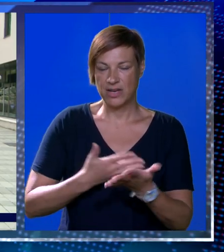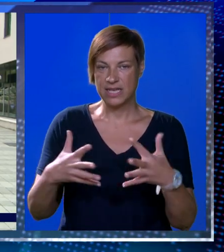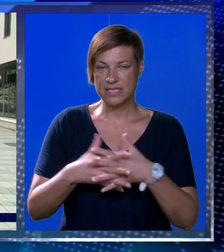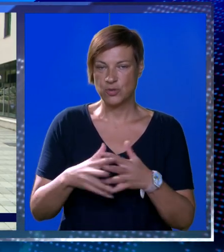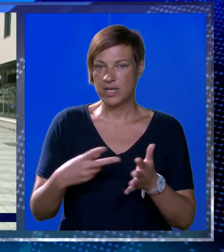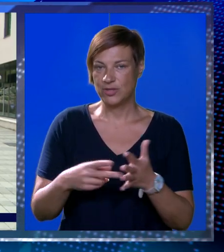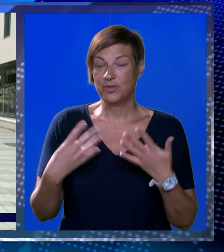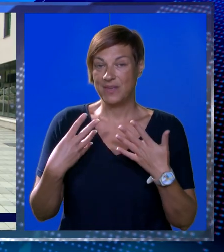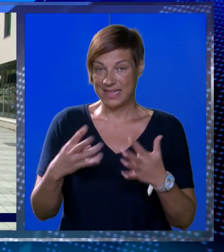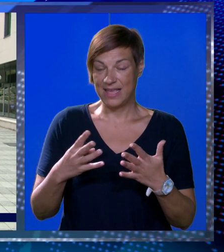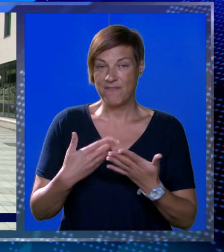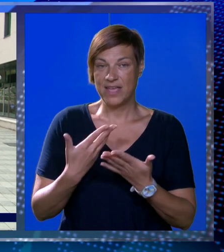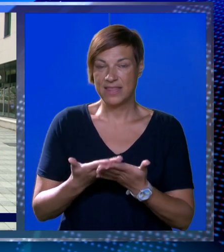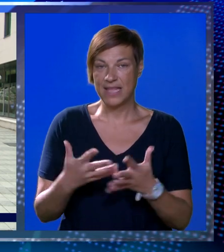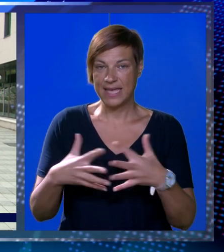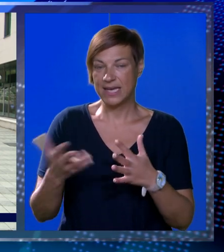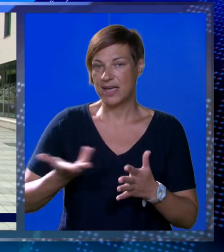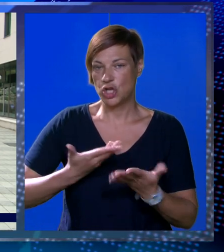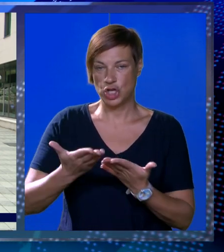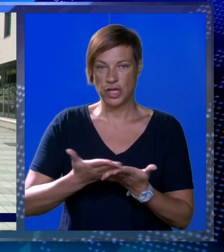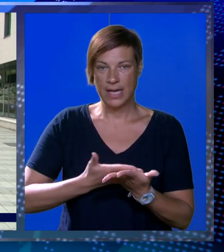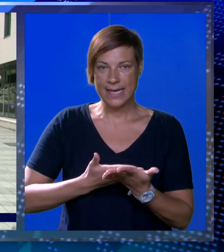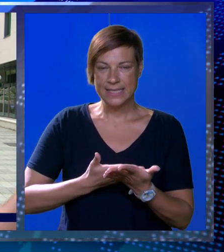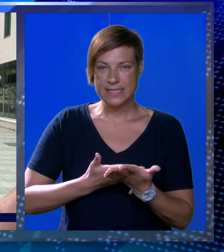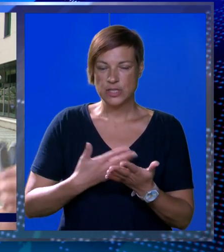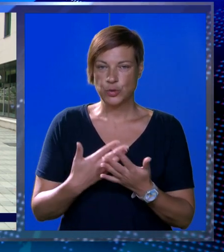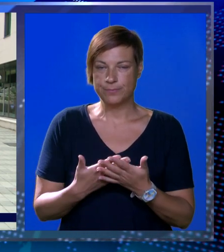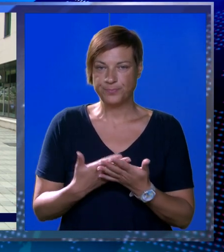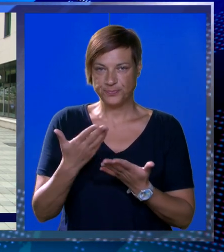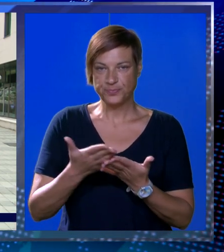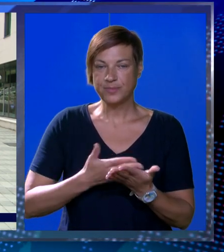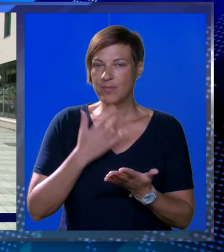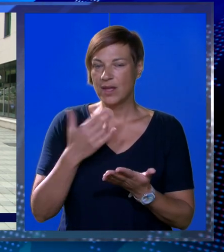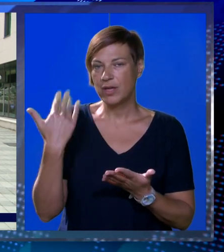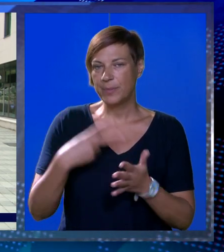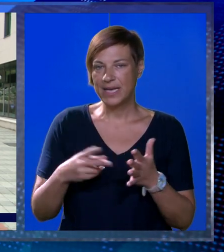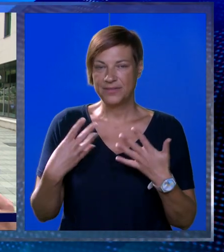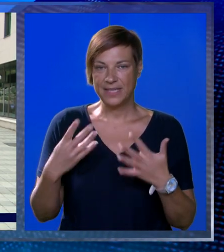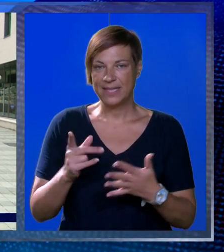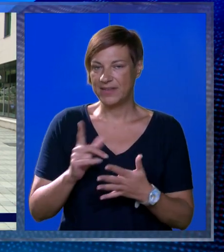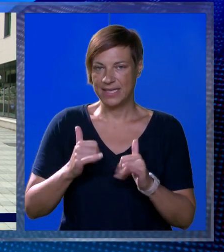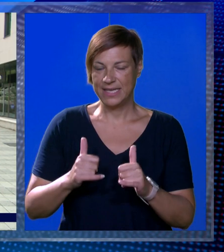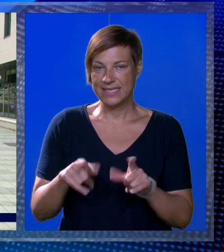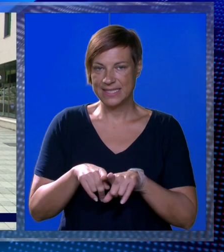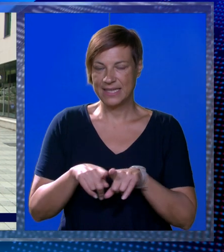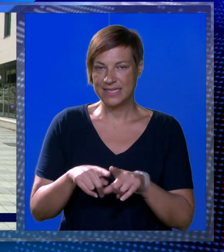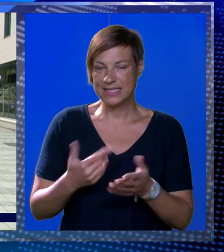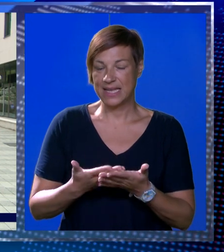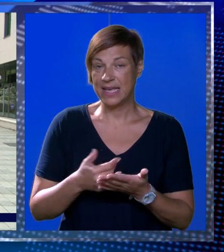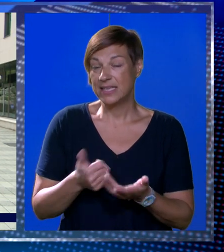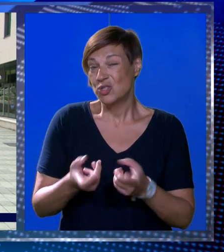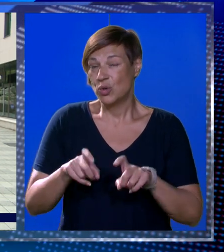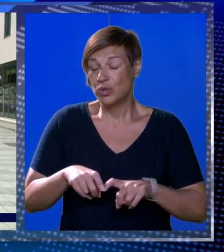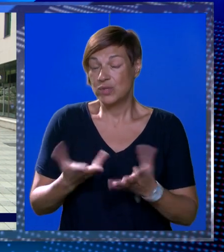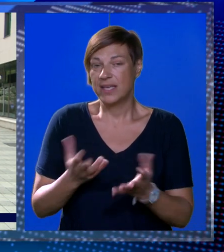listu gradu. Grad je 2009. donio listu. Lista koja je bila 2009. nije sadista jer su neki